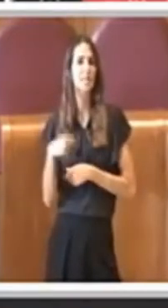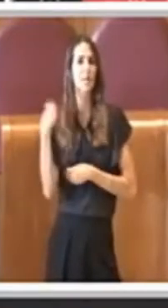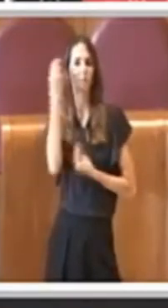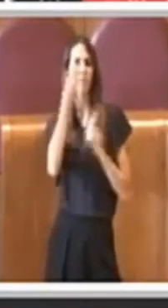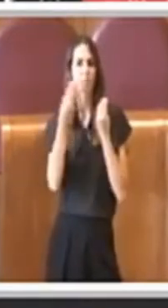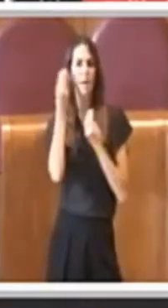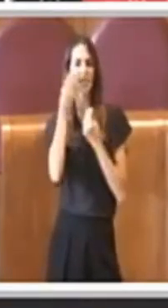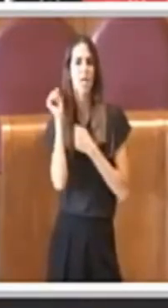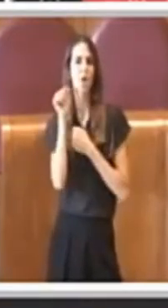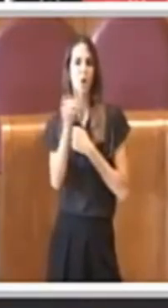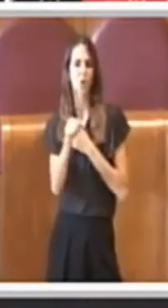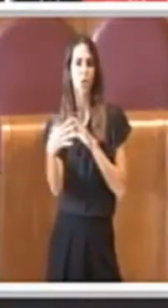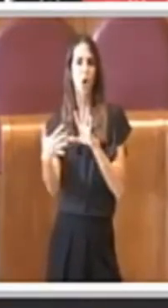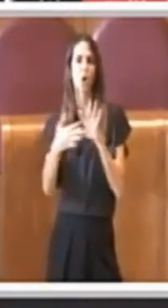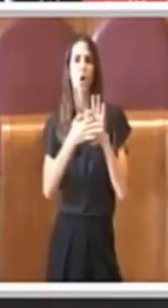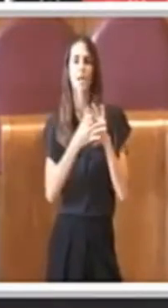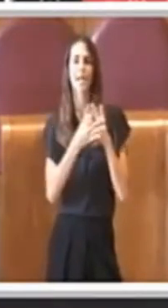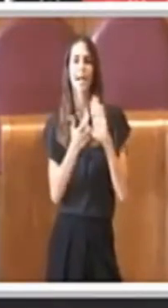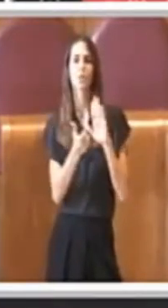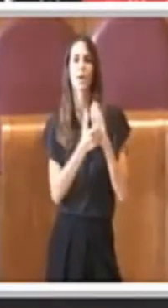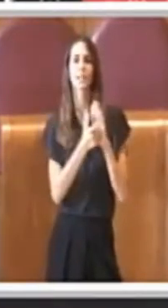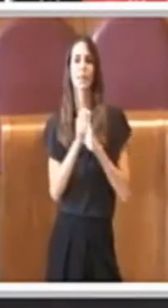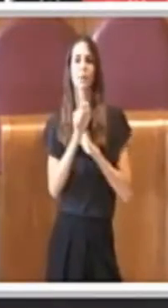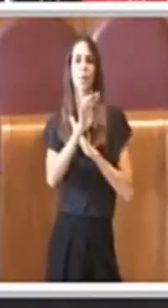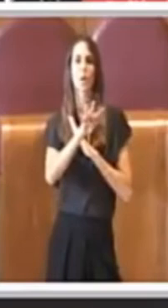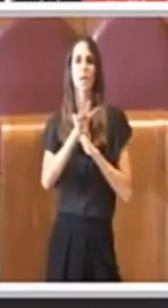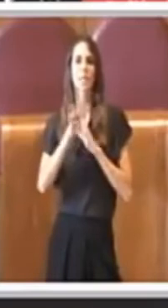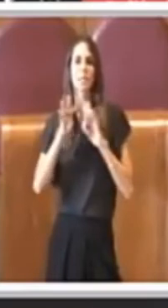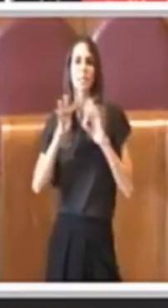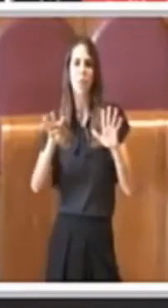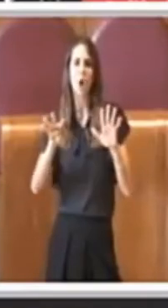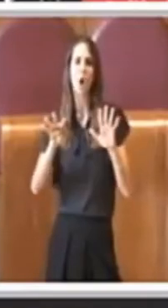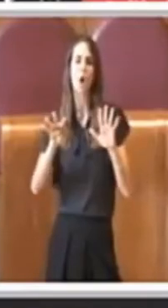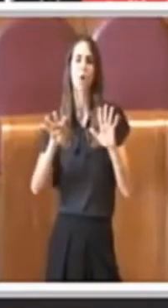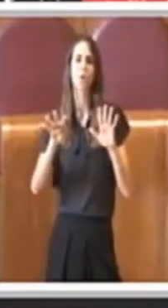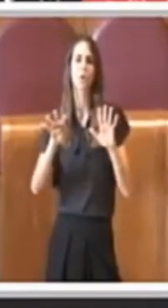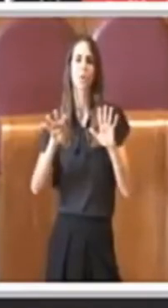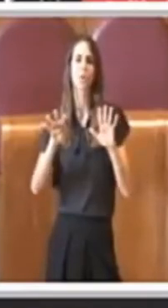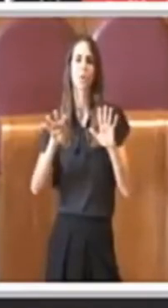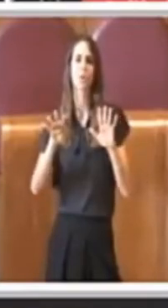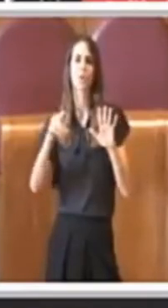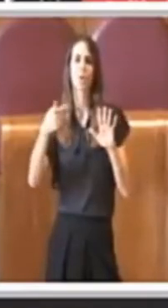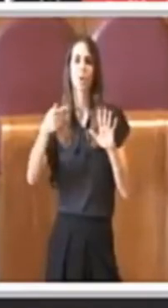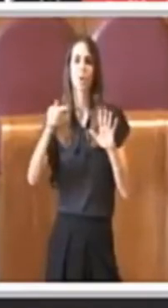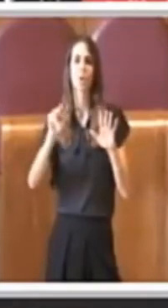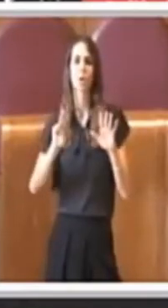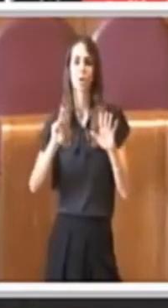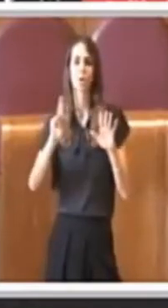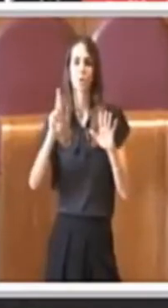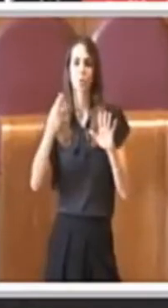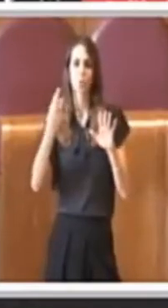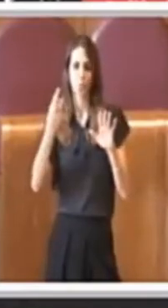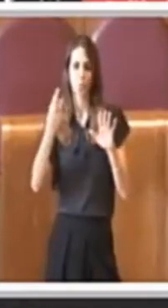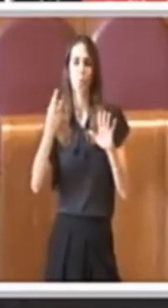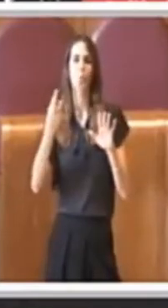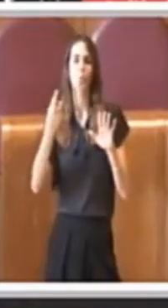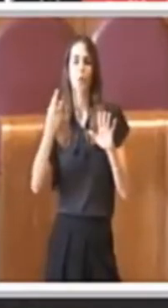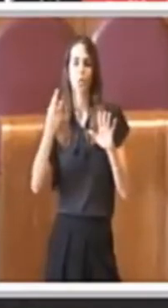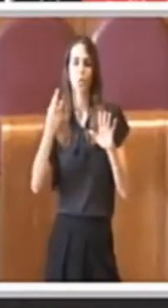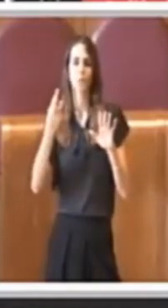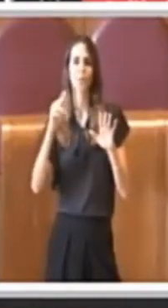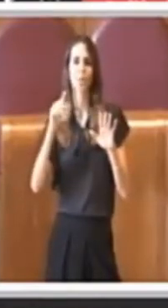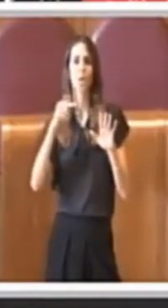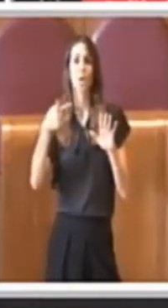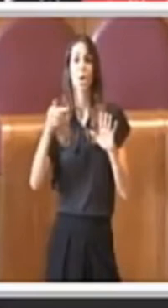all'articolo 49 del TUE per le espressioni di parere, il TUE